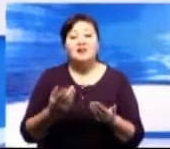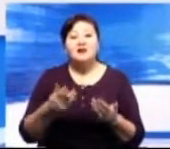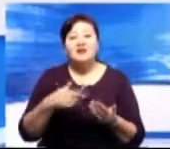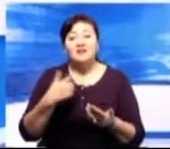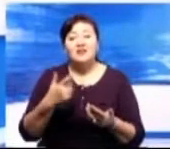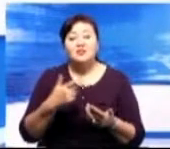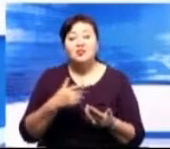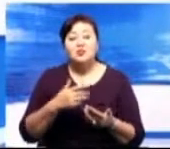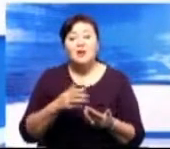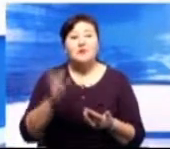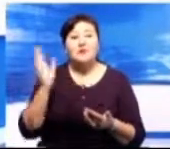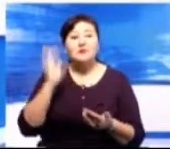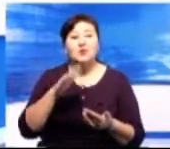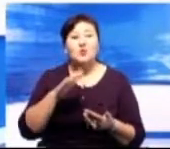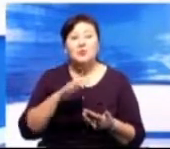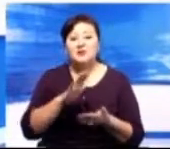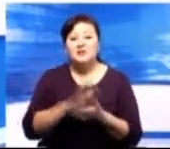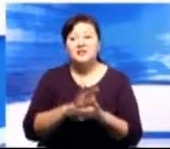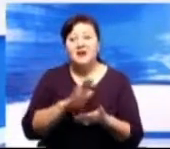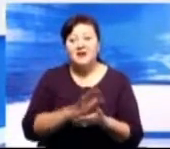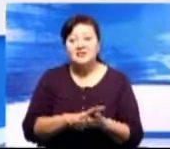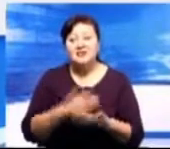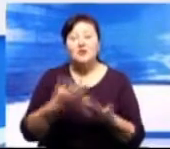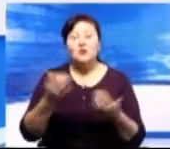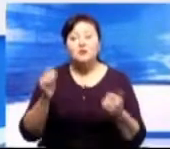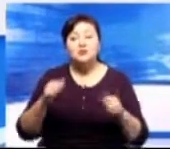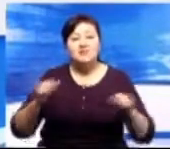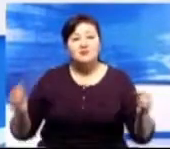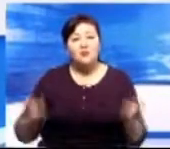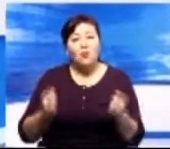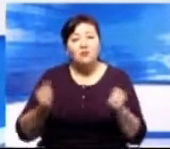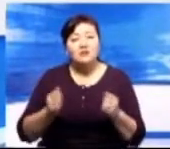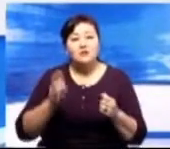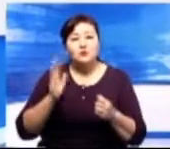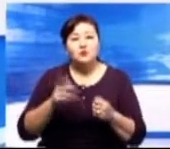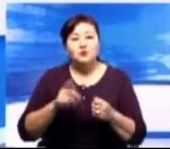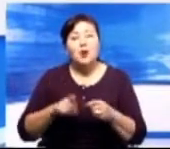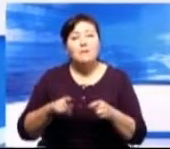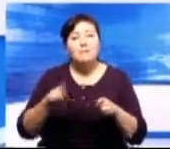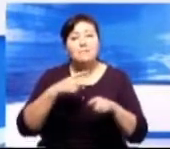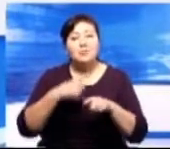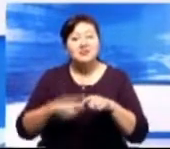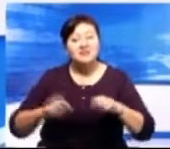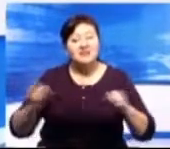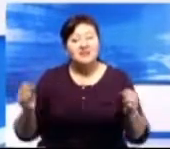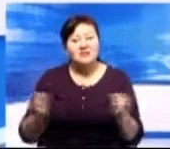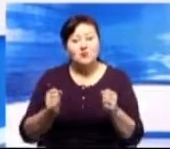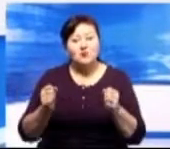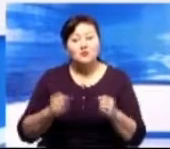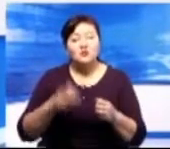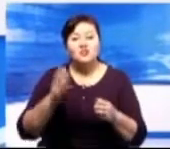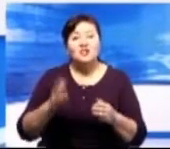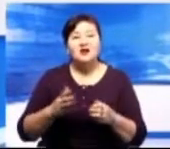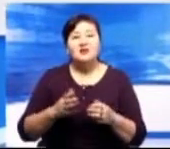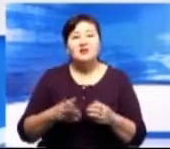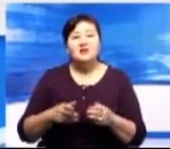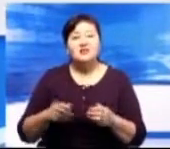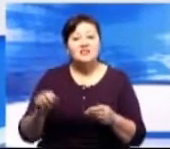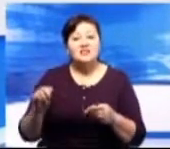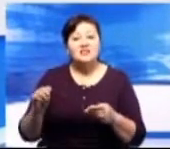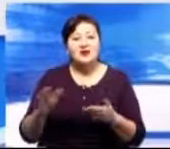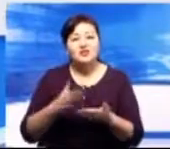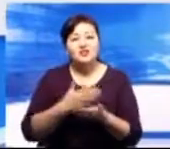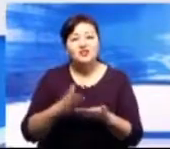местные жители, он не вовсе перестанет функционировать, а это чревато уже более масштабным затоплением, рассказывает Саулей